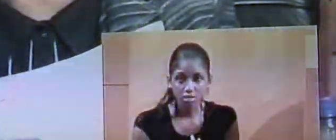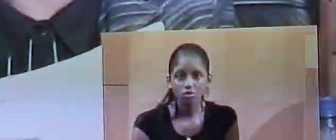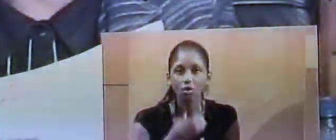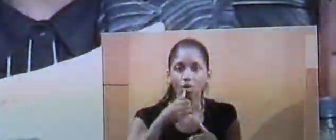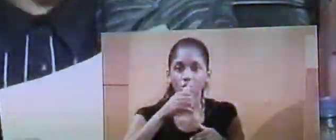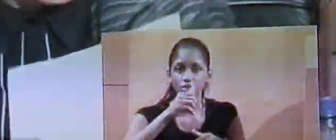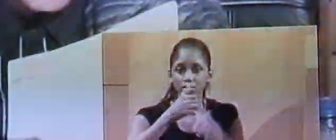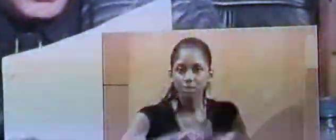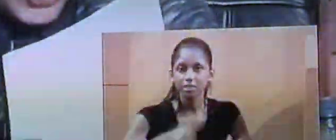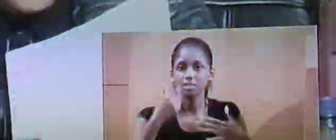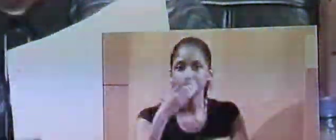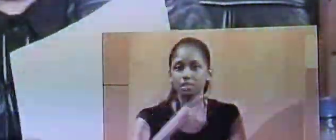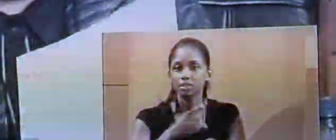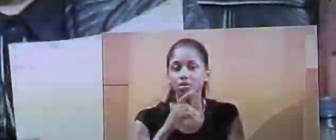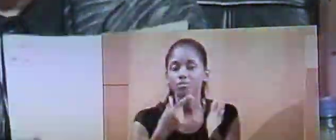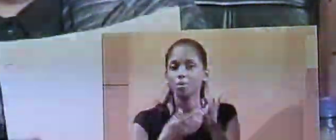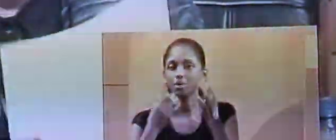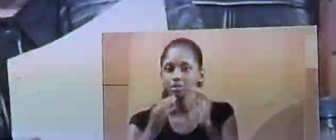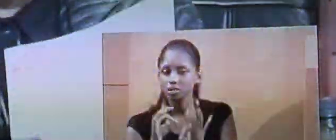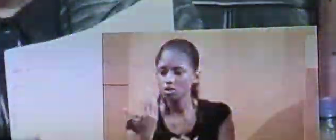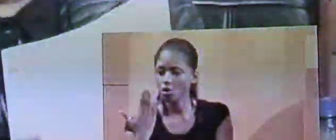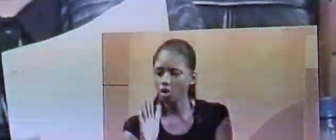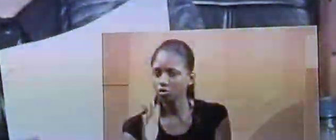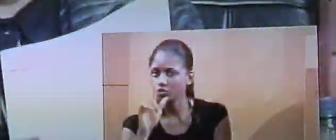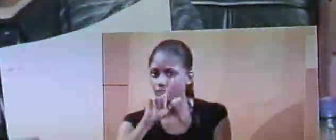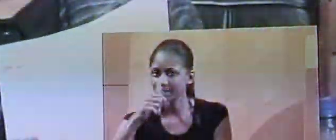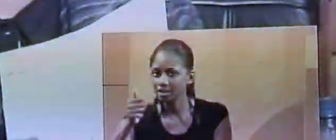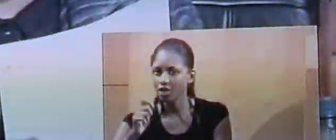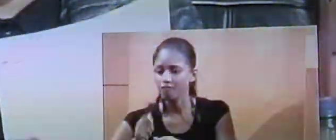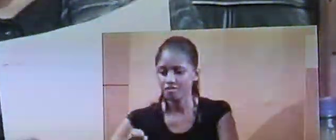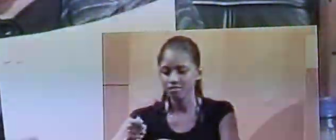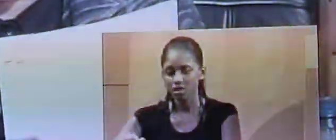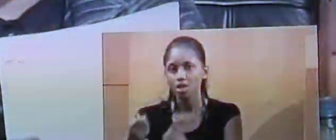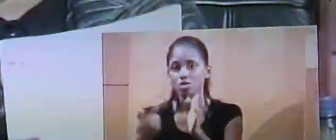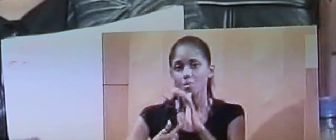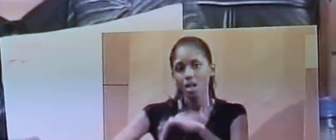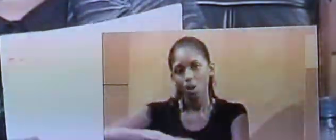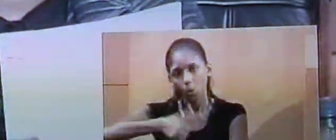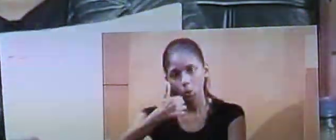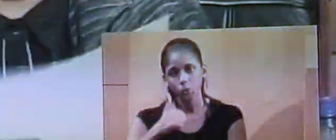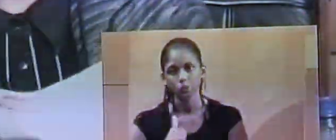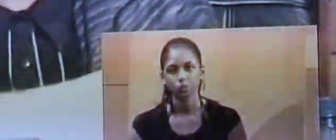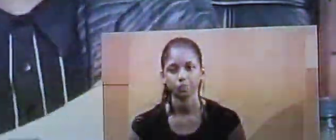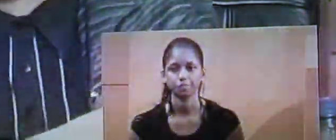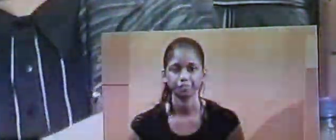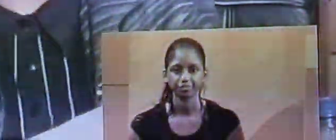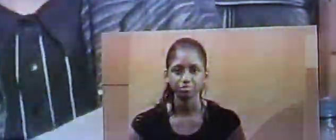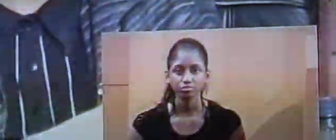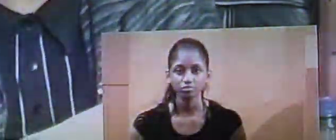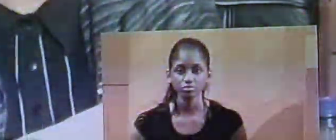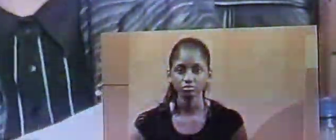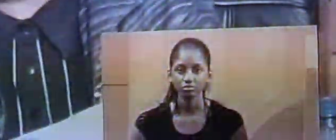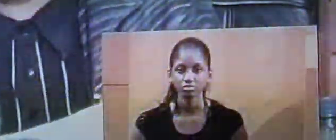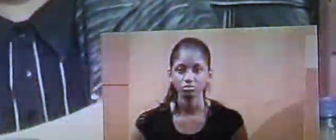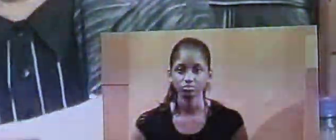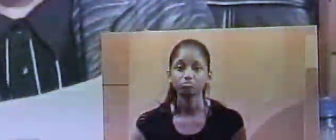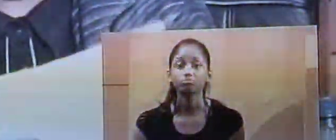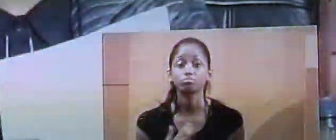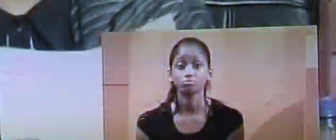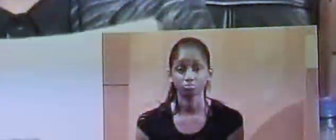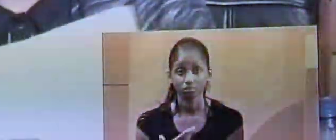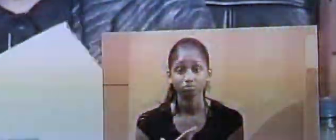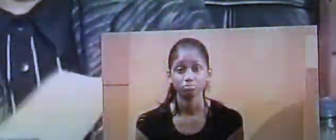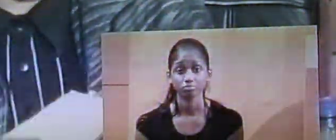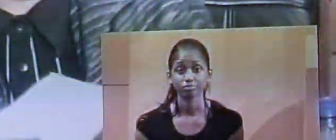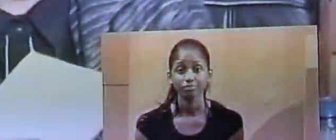décembre 2010, le 21 février 2011. C'est, effectivement,